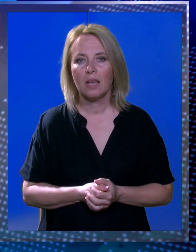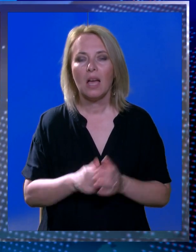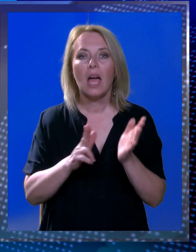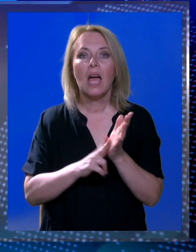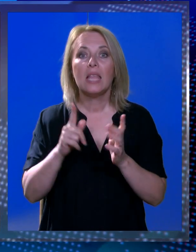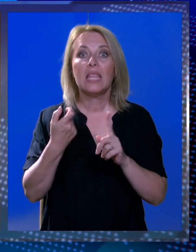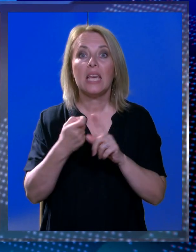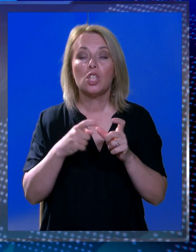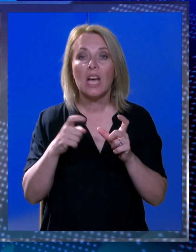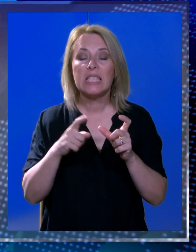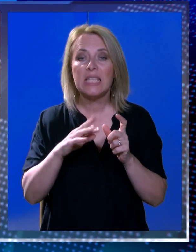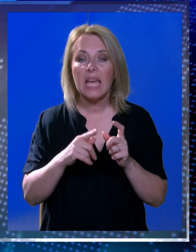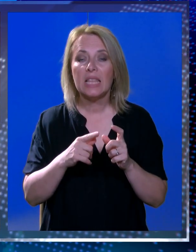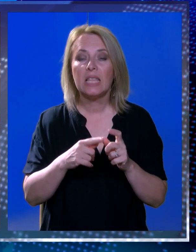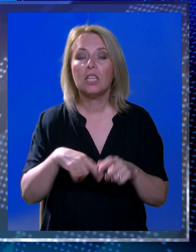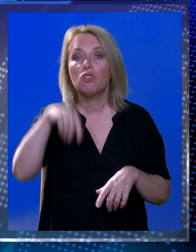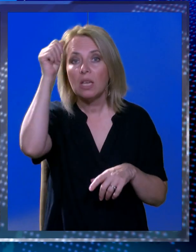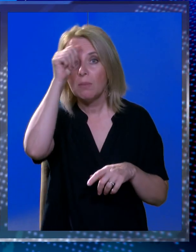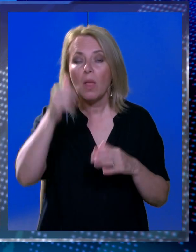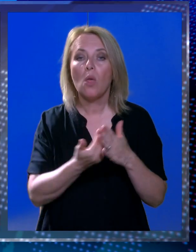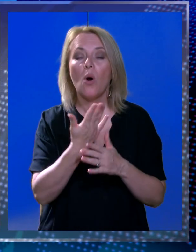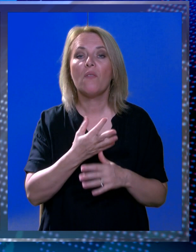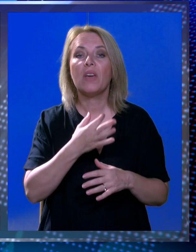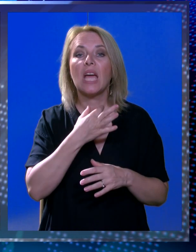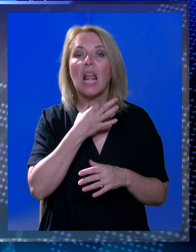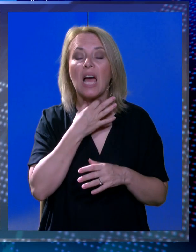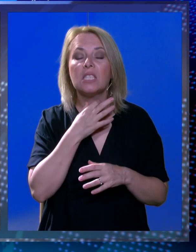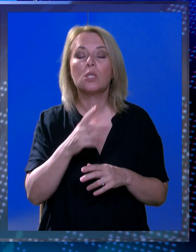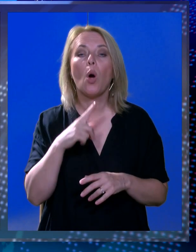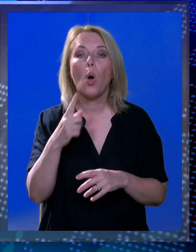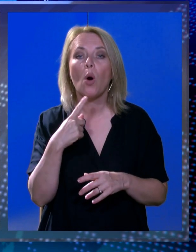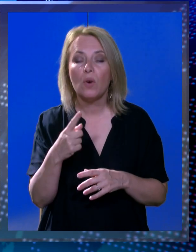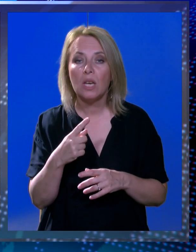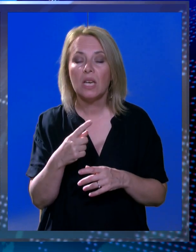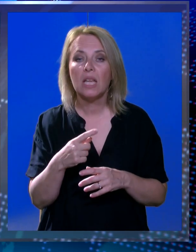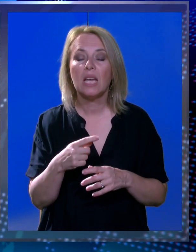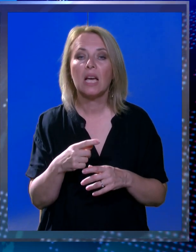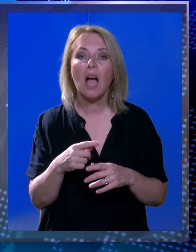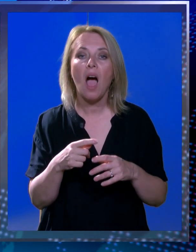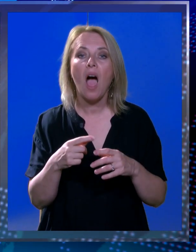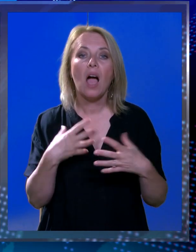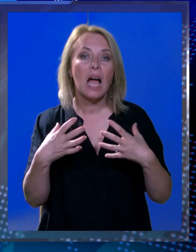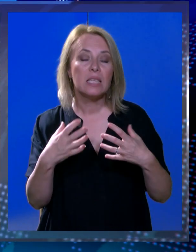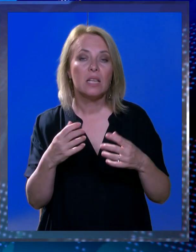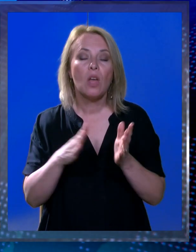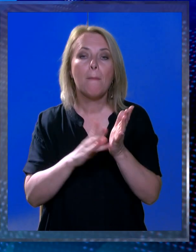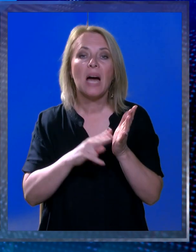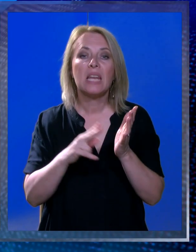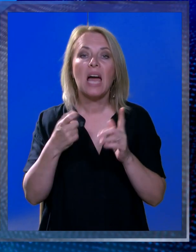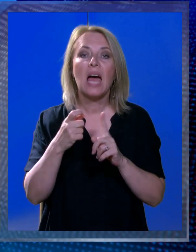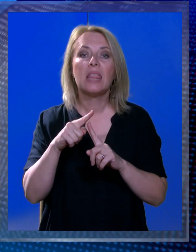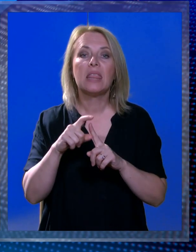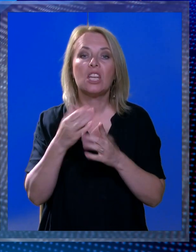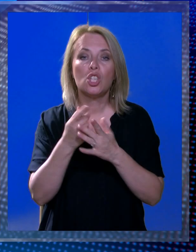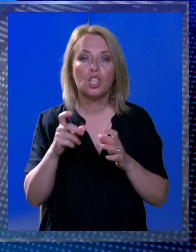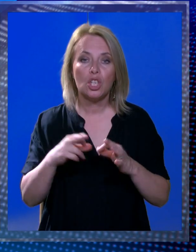Nikša Sentić nakon javnog natječaja imenovan novim glasnogovornikom kazališta Marina Držića. Sentić je dio radnog vijeka proveo i na